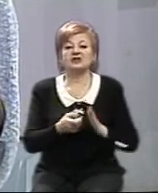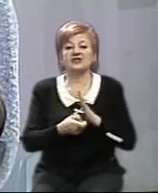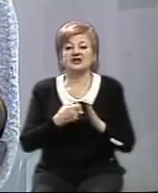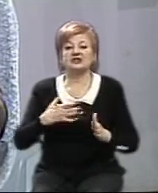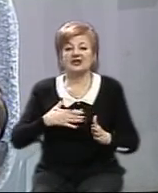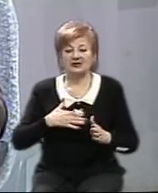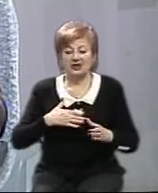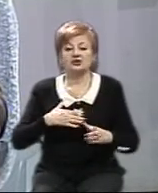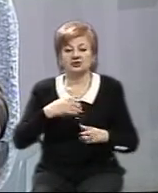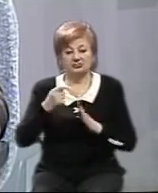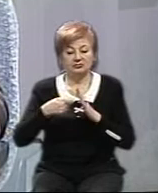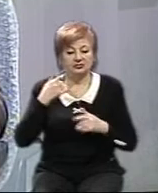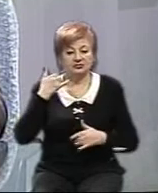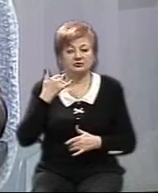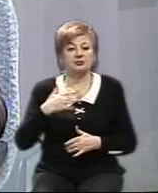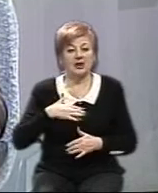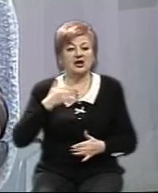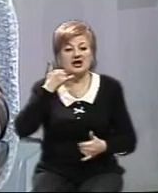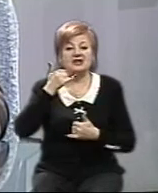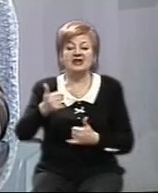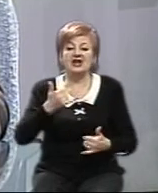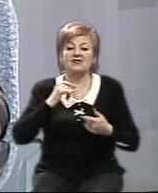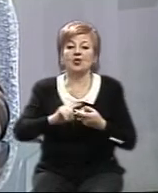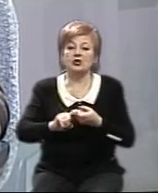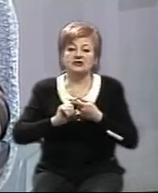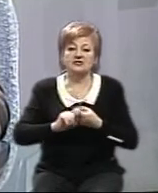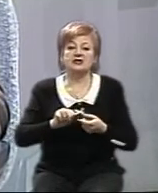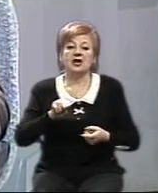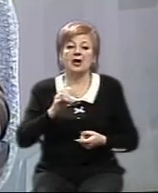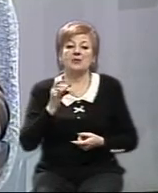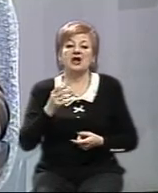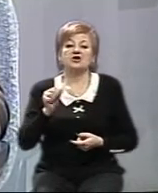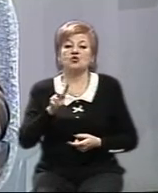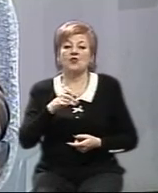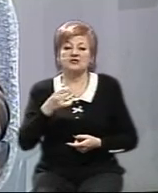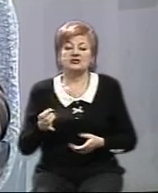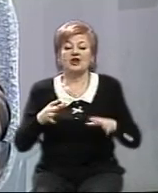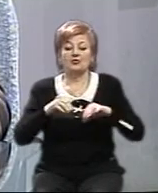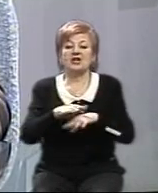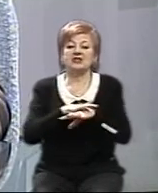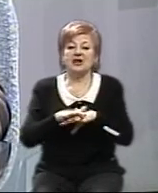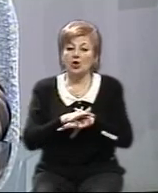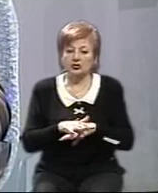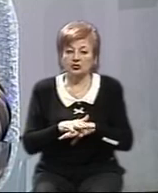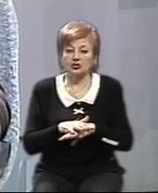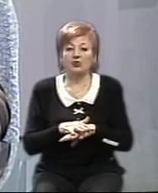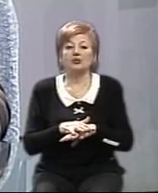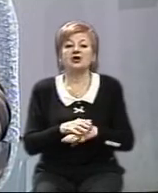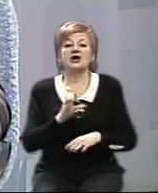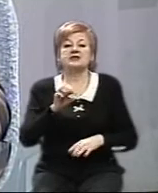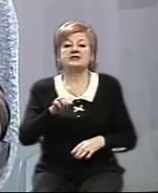наша творча група. Ми телефоном зв'язувалися з Приазовським, з Приазовського об'єднаного територіального громаду, зі